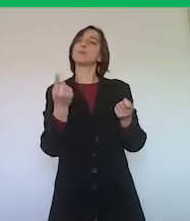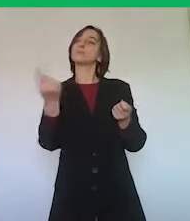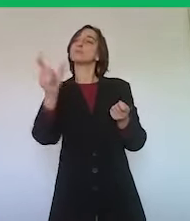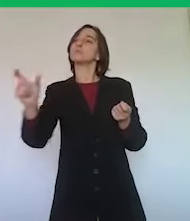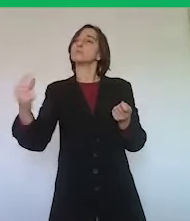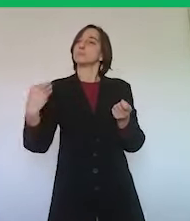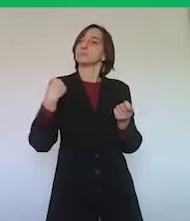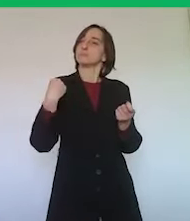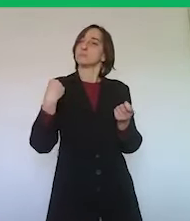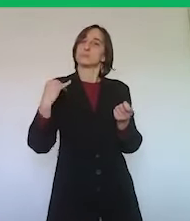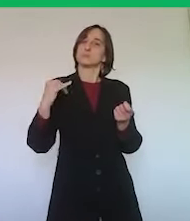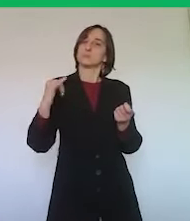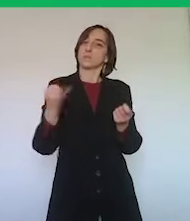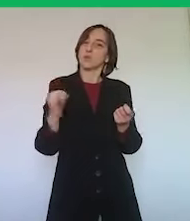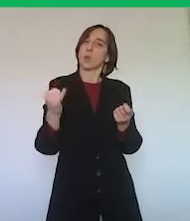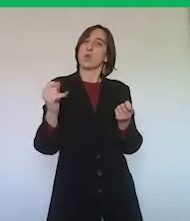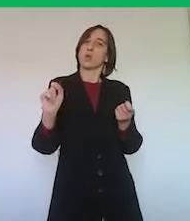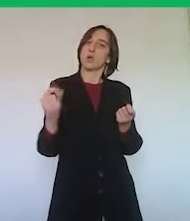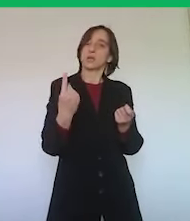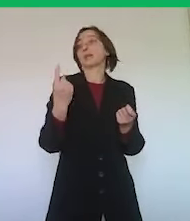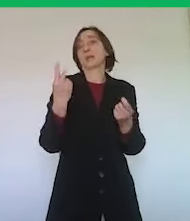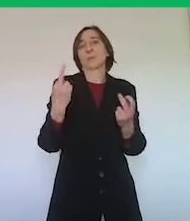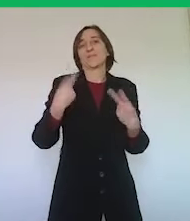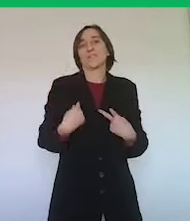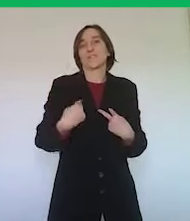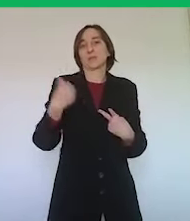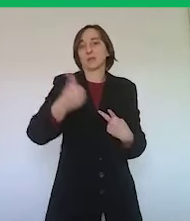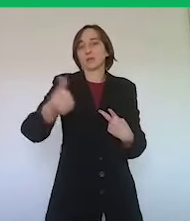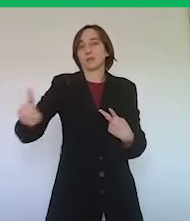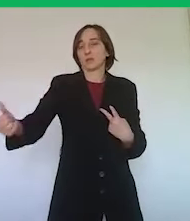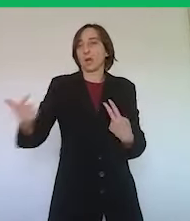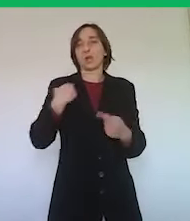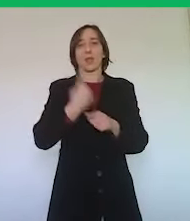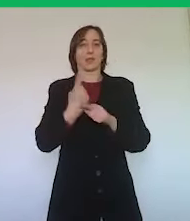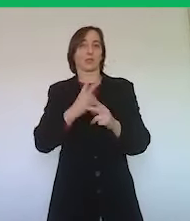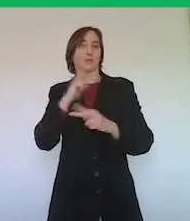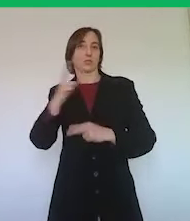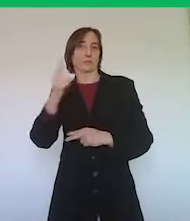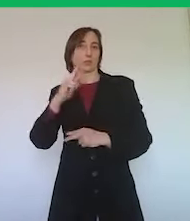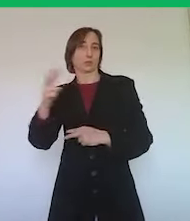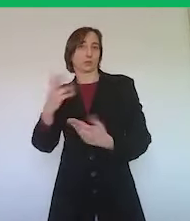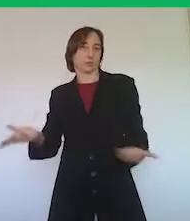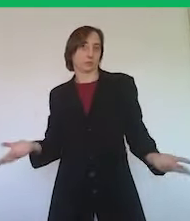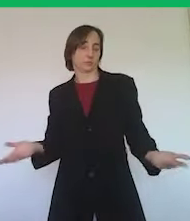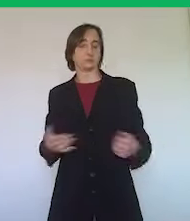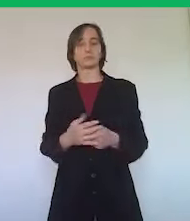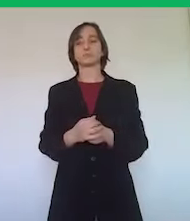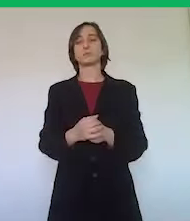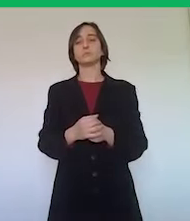questioni pratiche che riguardano la vita di molti nostri cittadini della